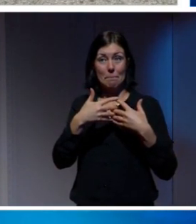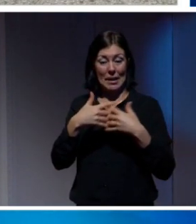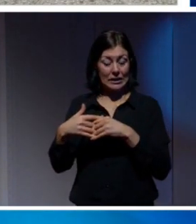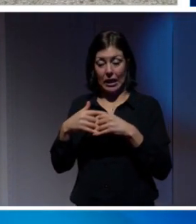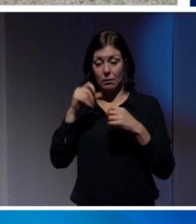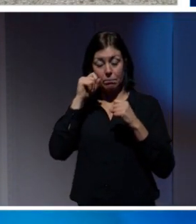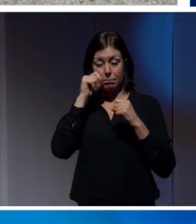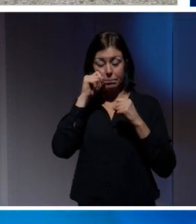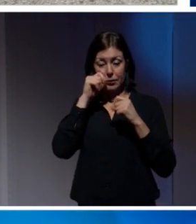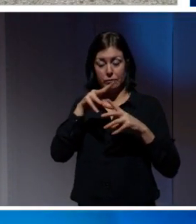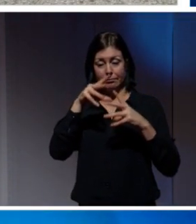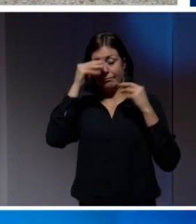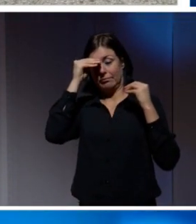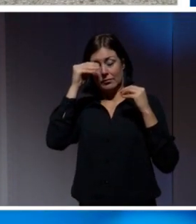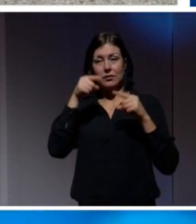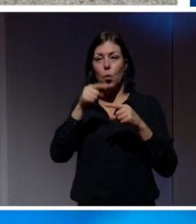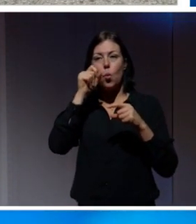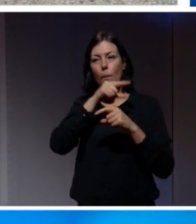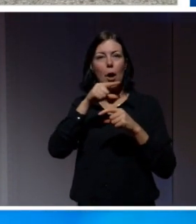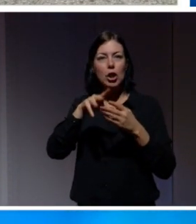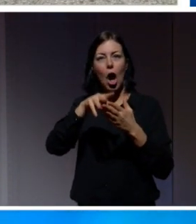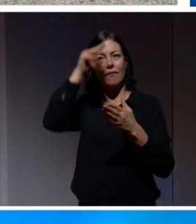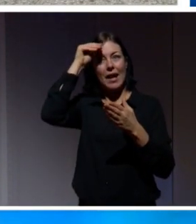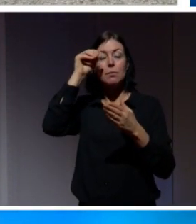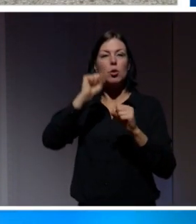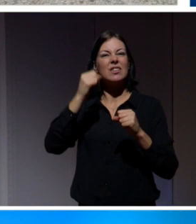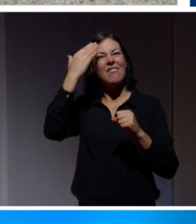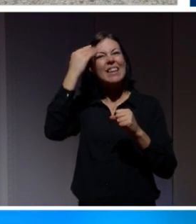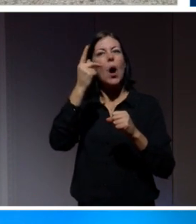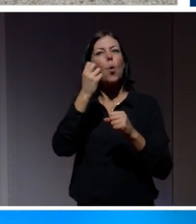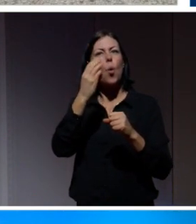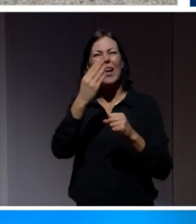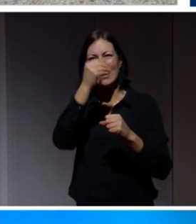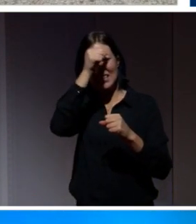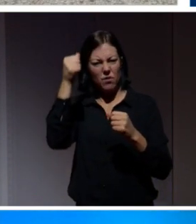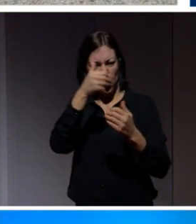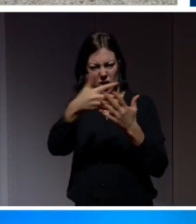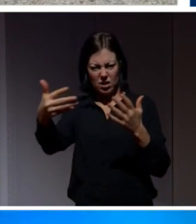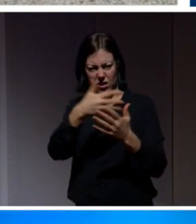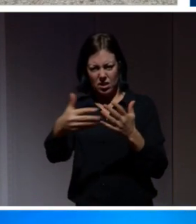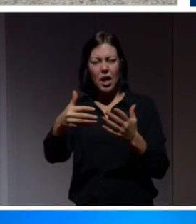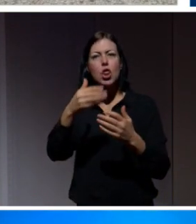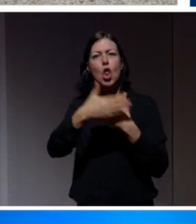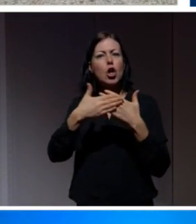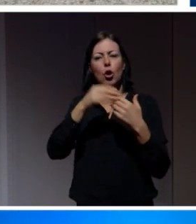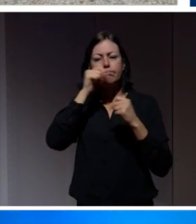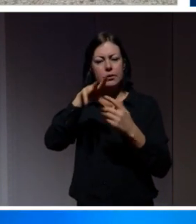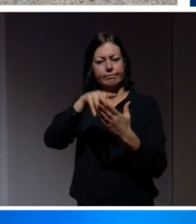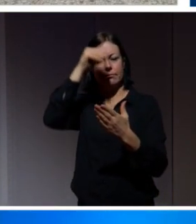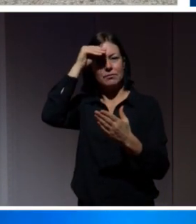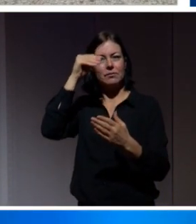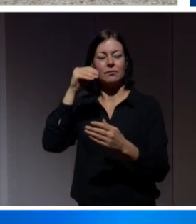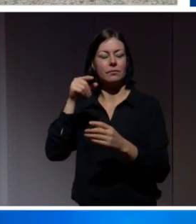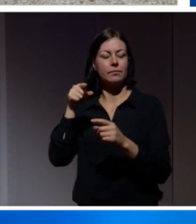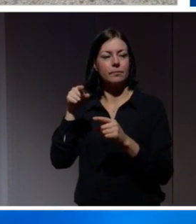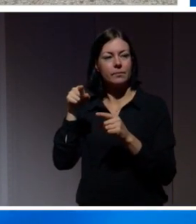traditionella tecknen. Så det är omöjligt att läsa av, eller åtminstone om man inte vet koden, svårt att läsa av för en dator. I Dana Boyds